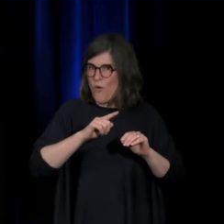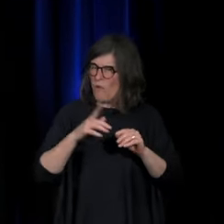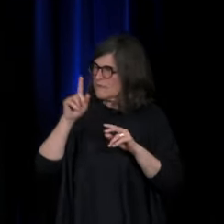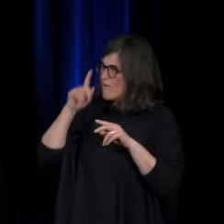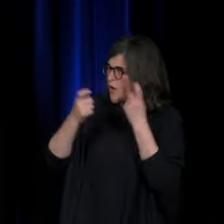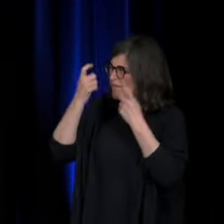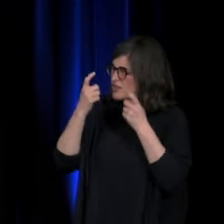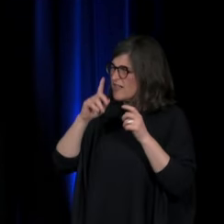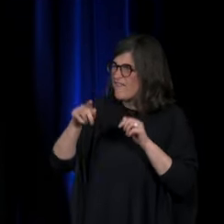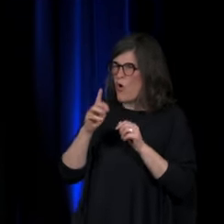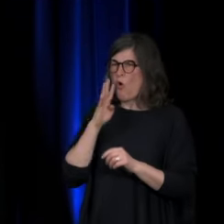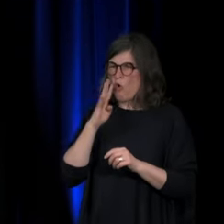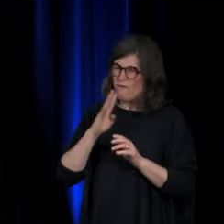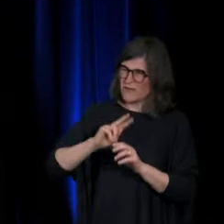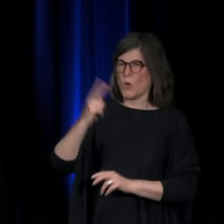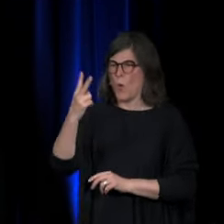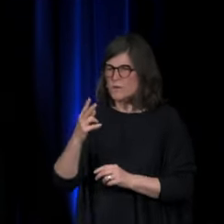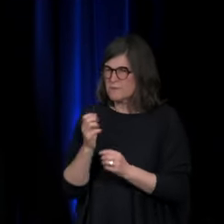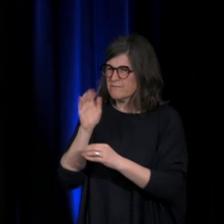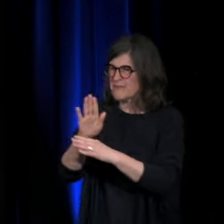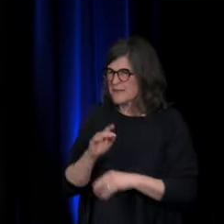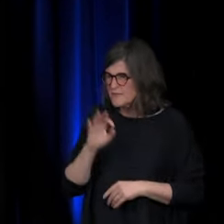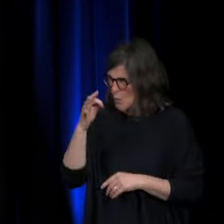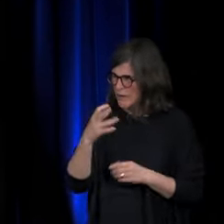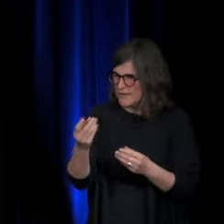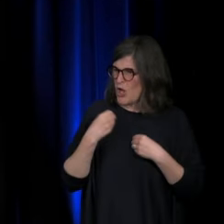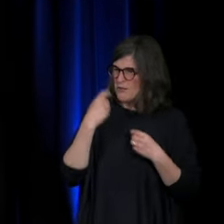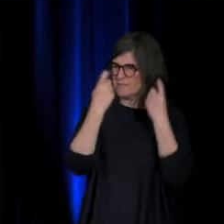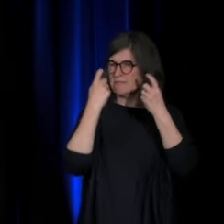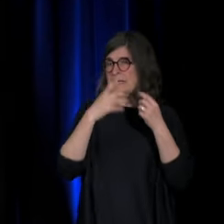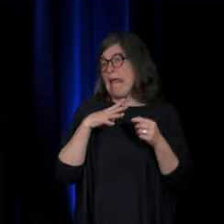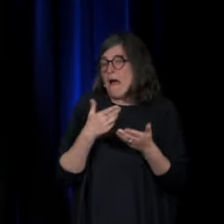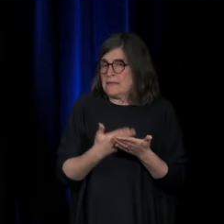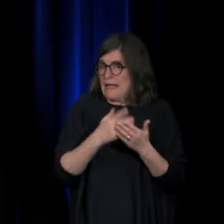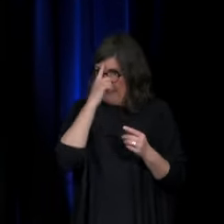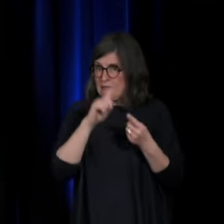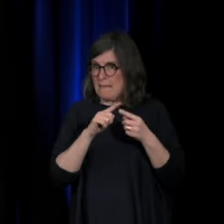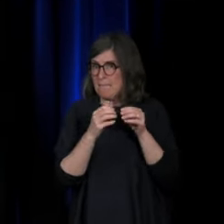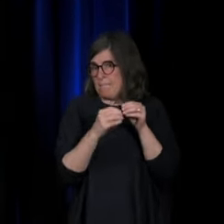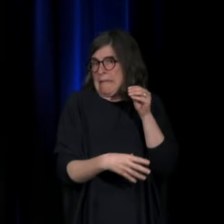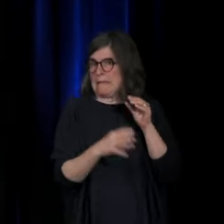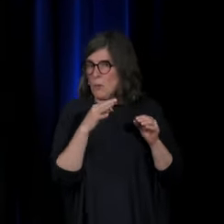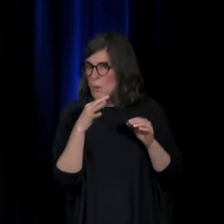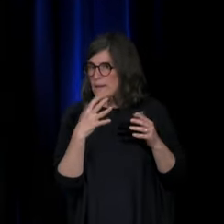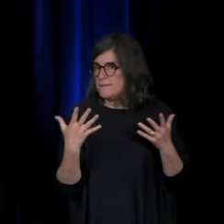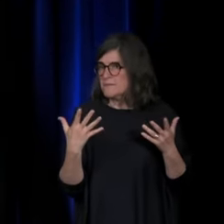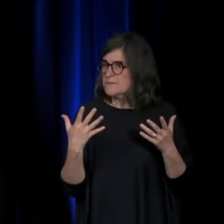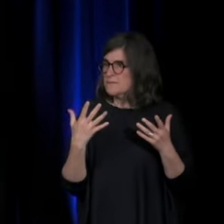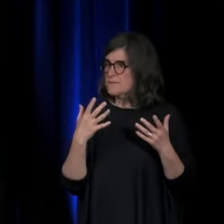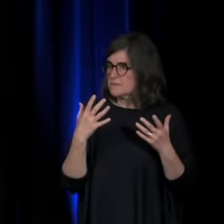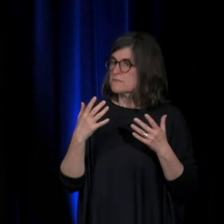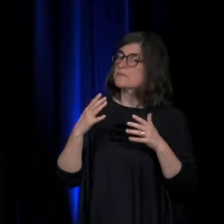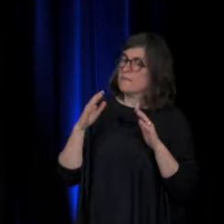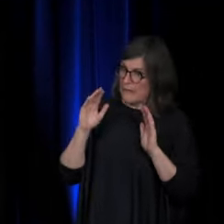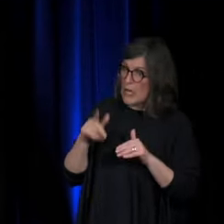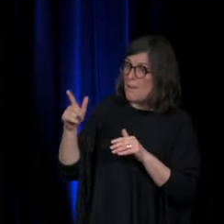pour votre question ça nous fait penser qu'effectivement on a délaissé en fait ces questions on a réussi